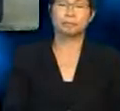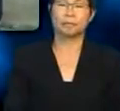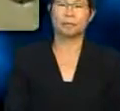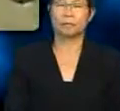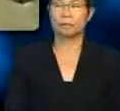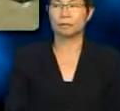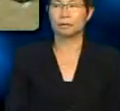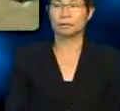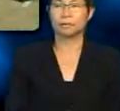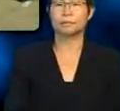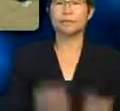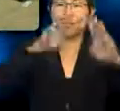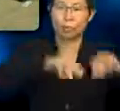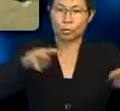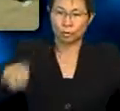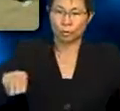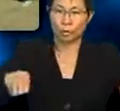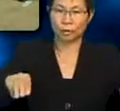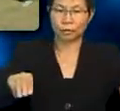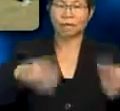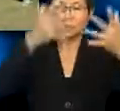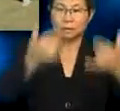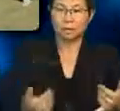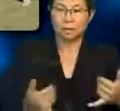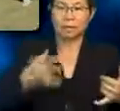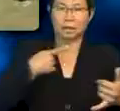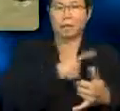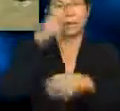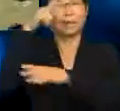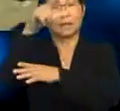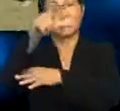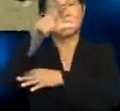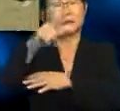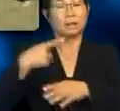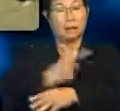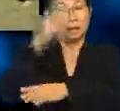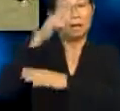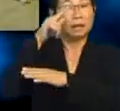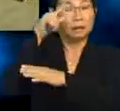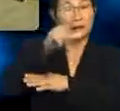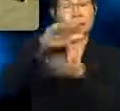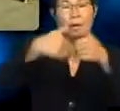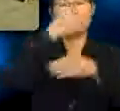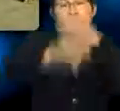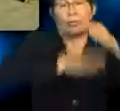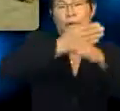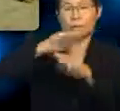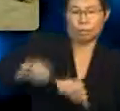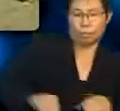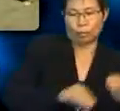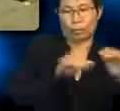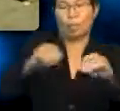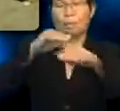Murid-murid, sekarang kita akan lihat bagaimana bumi berputar pada